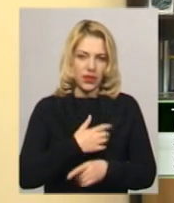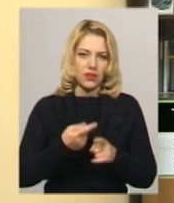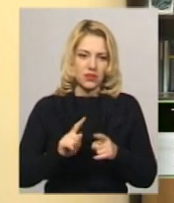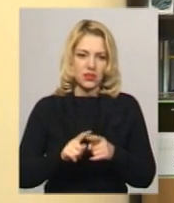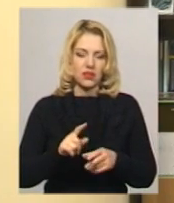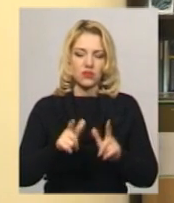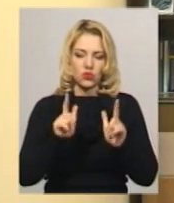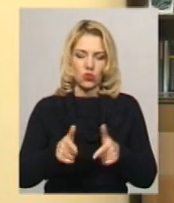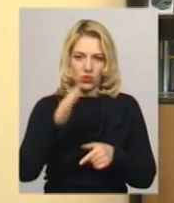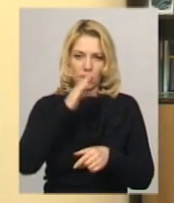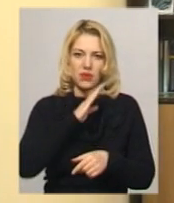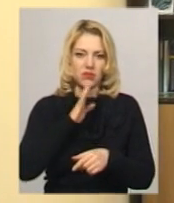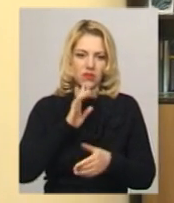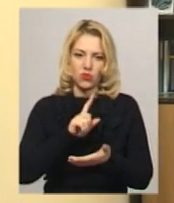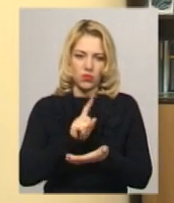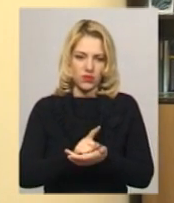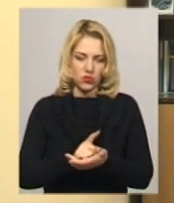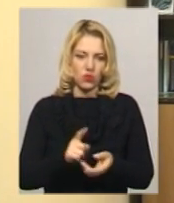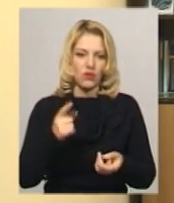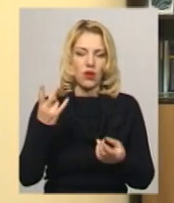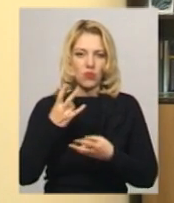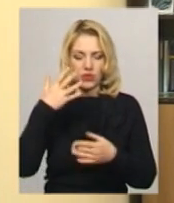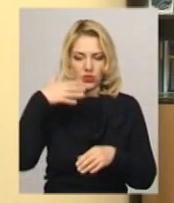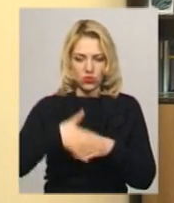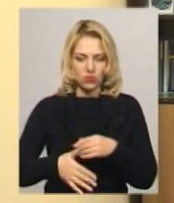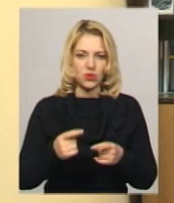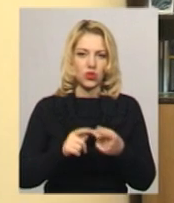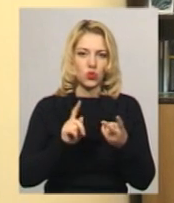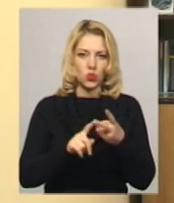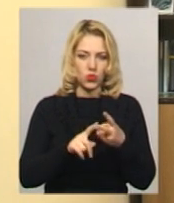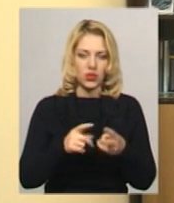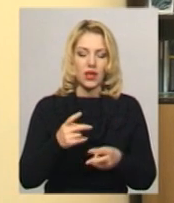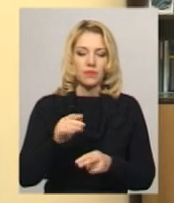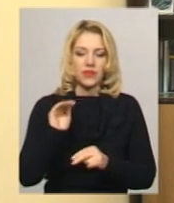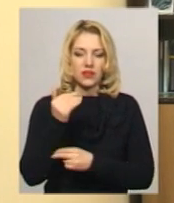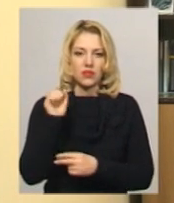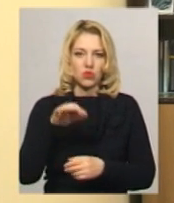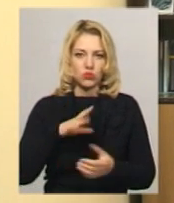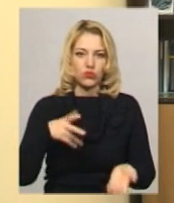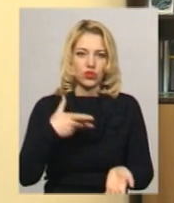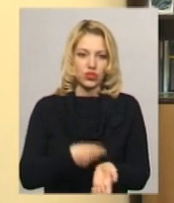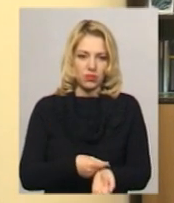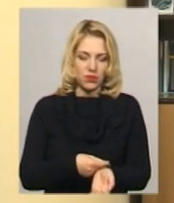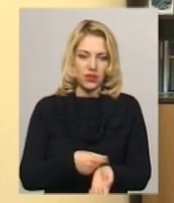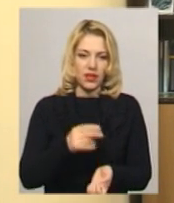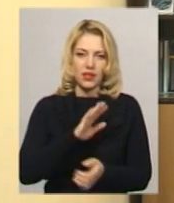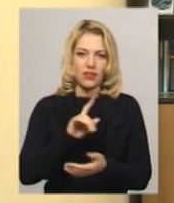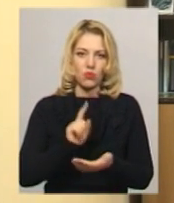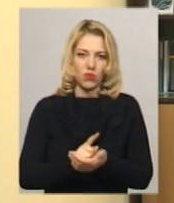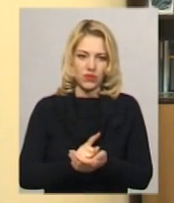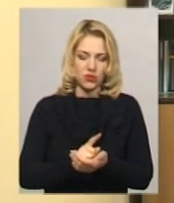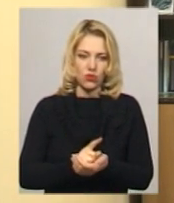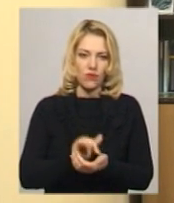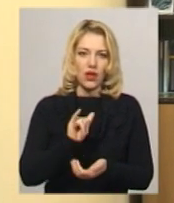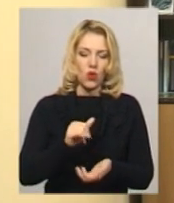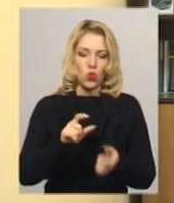згода батьків. Вони мають то розуміти. Другий акцент – дитина може бути щеплена і не обов'язково в